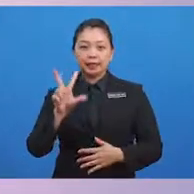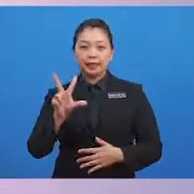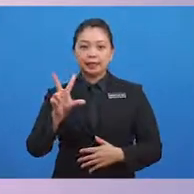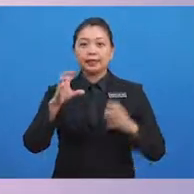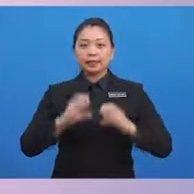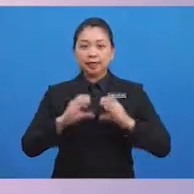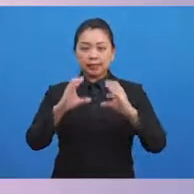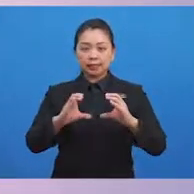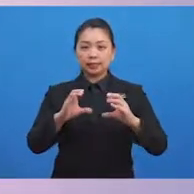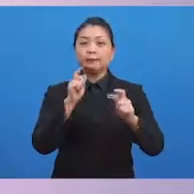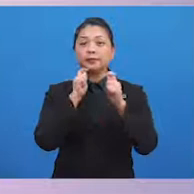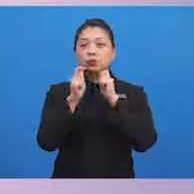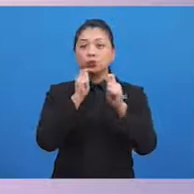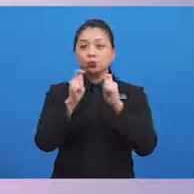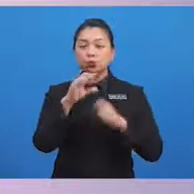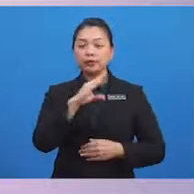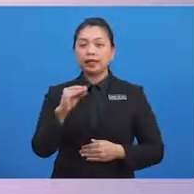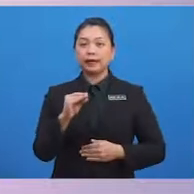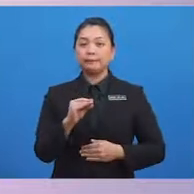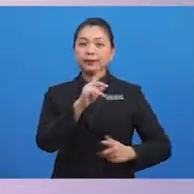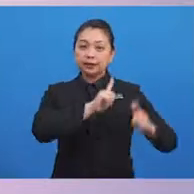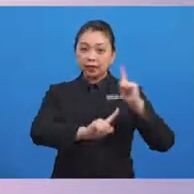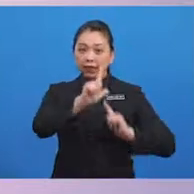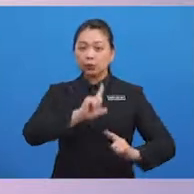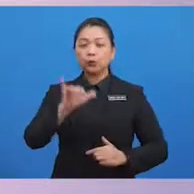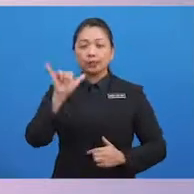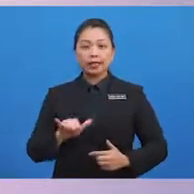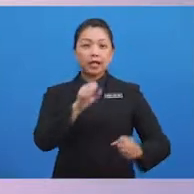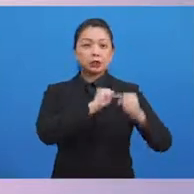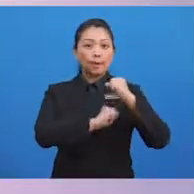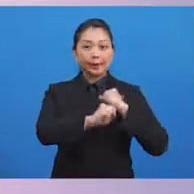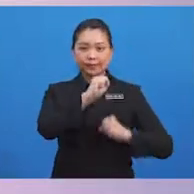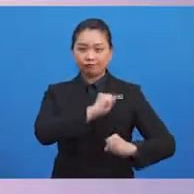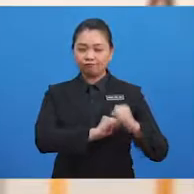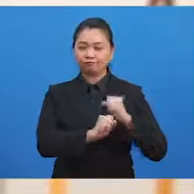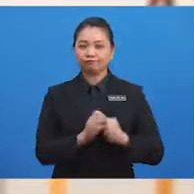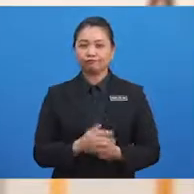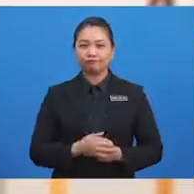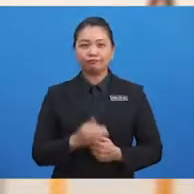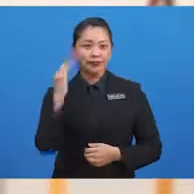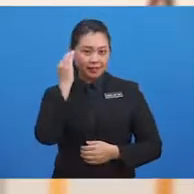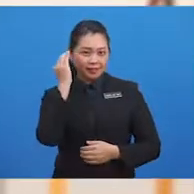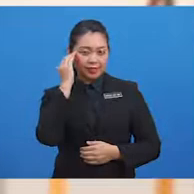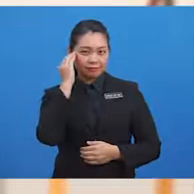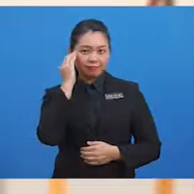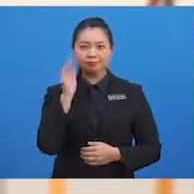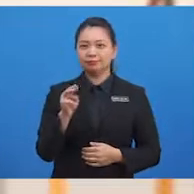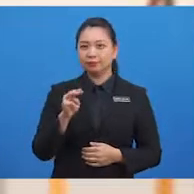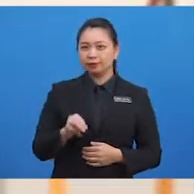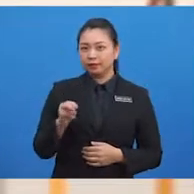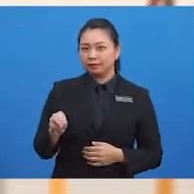bertutur dan bertingkat laku yang sopan. Tahukah murid-murid,